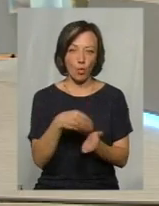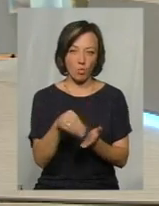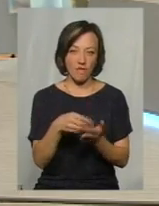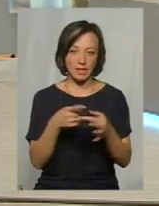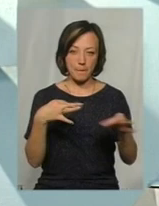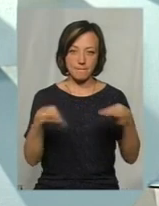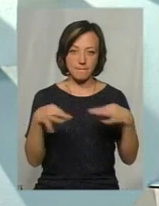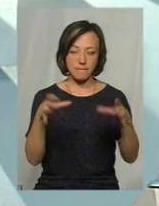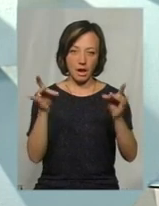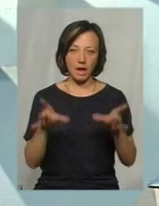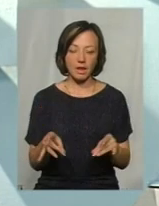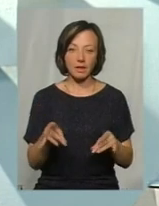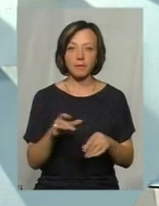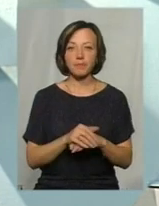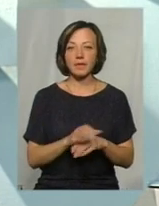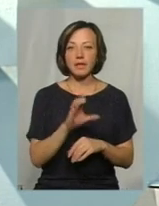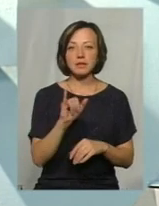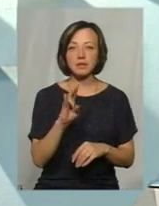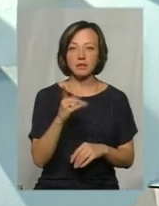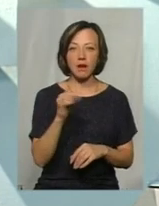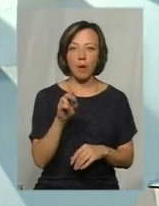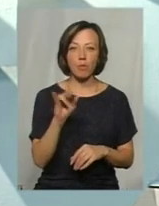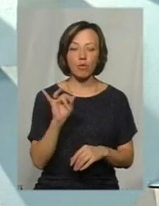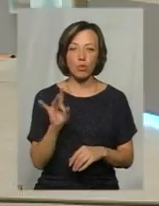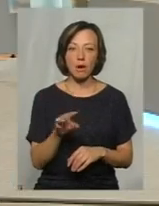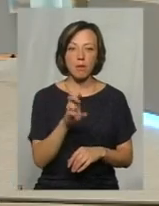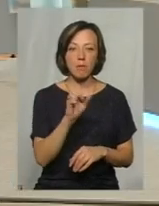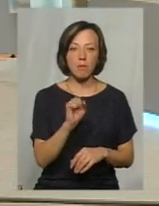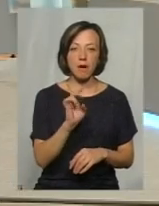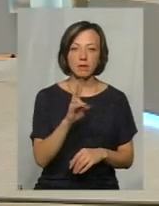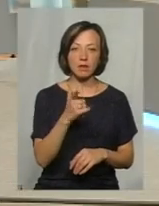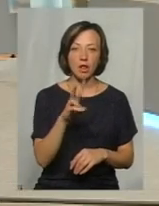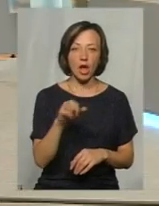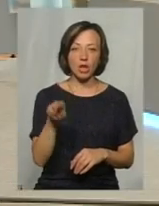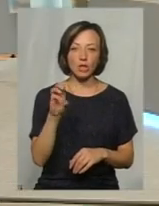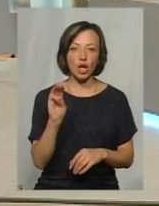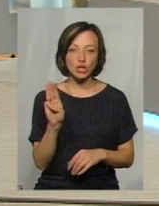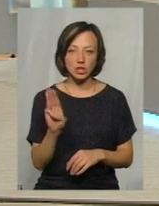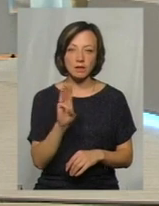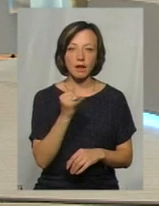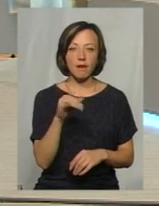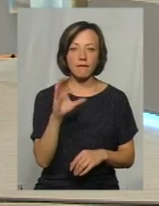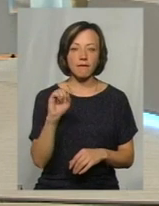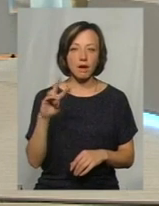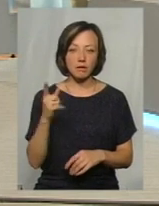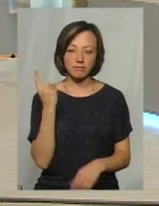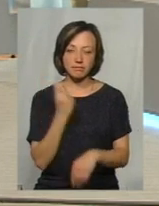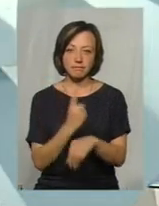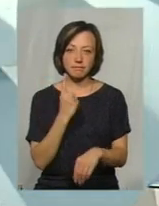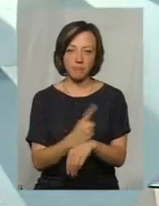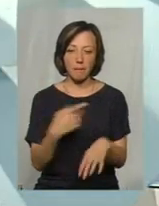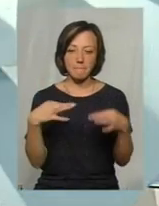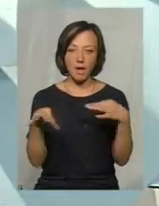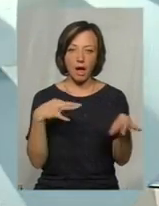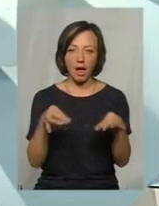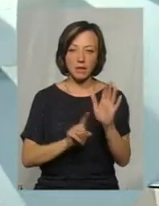В Сінгапурі, Бангладеші і Тайвані введена повна заборона на використання поліетиленових пакетів з 2003